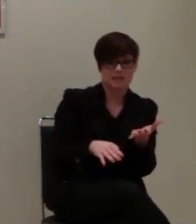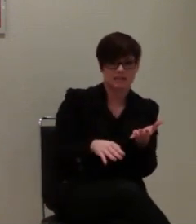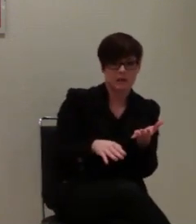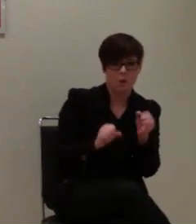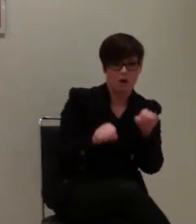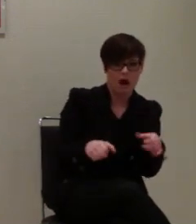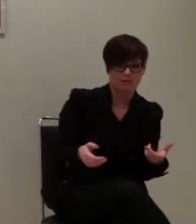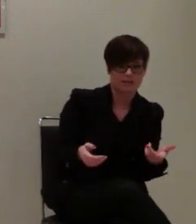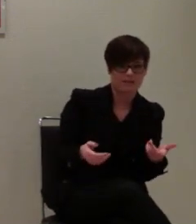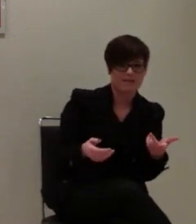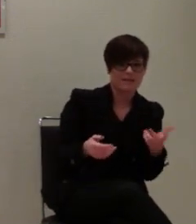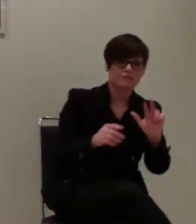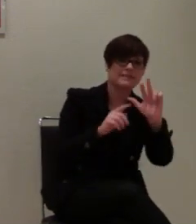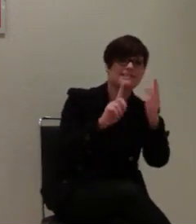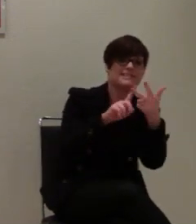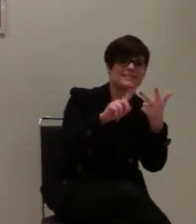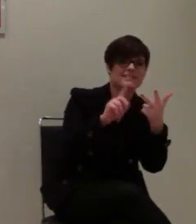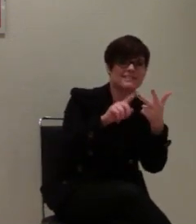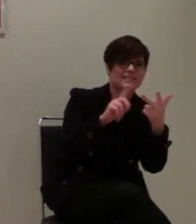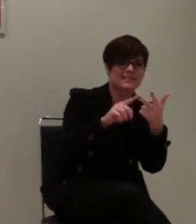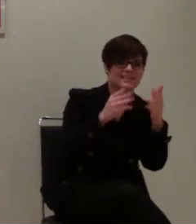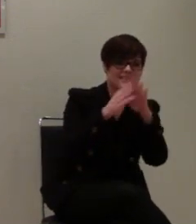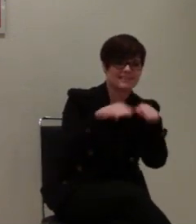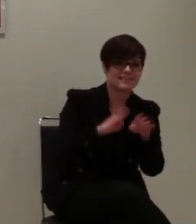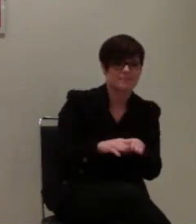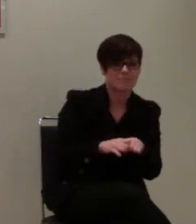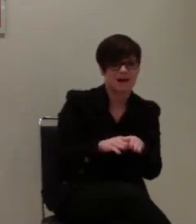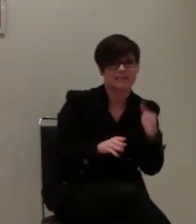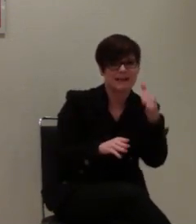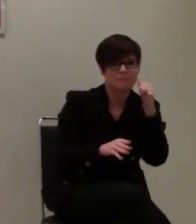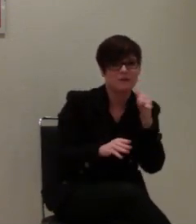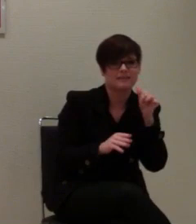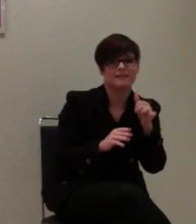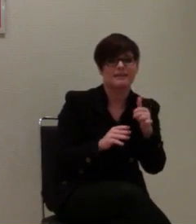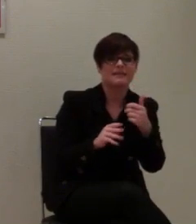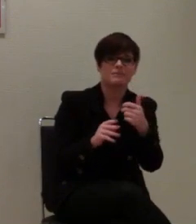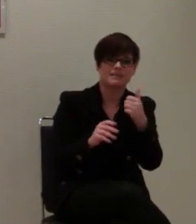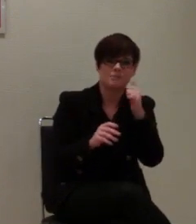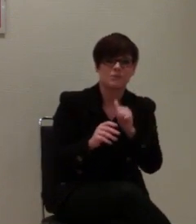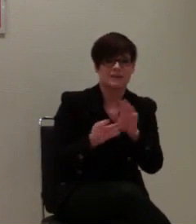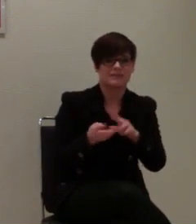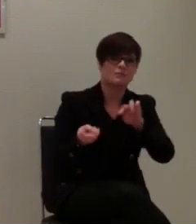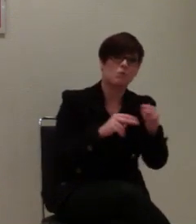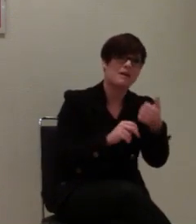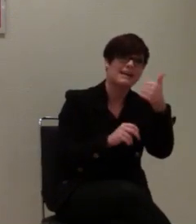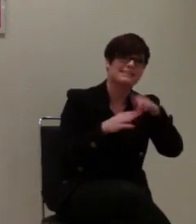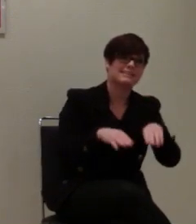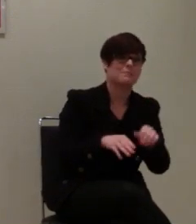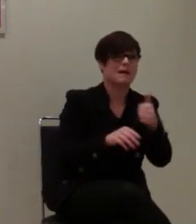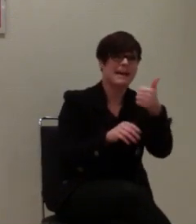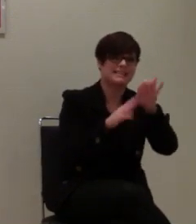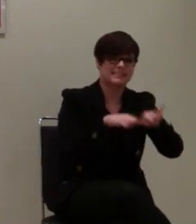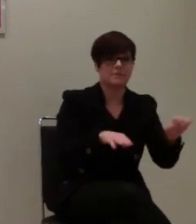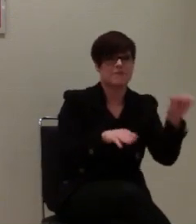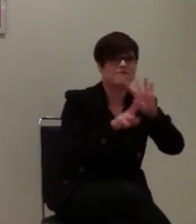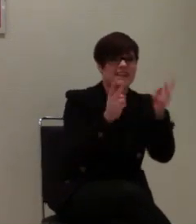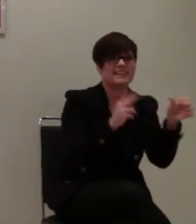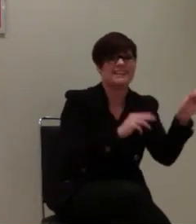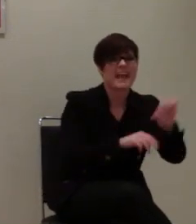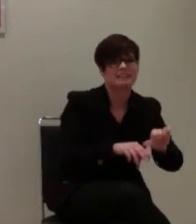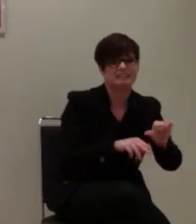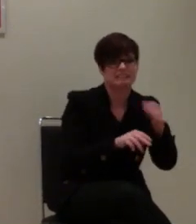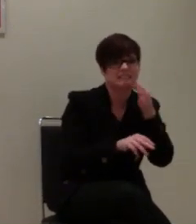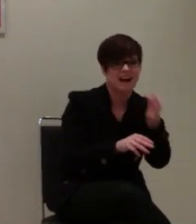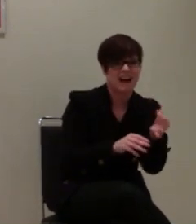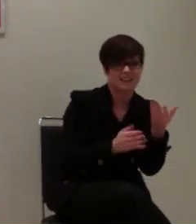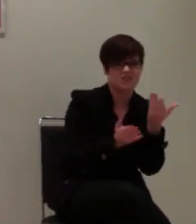da der dritte ein Montag ist, hatte ich alternativ den ersten Dezember gedacht, aber jetzt sagt ja Martin, da ist Aids-Tag und da werden schon